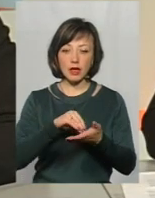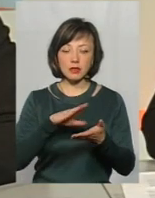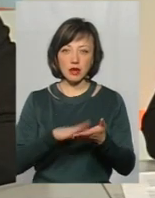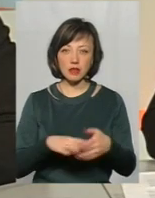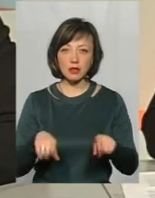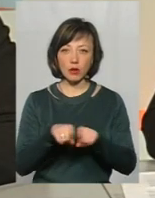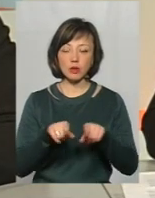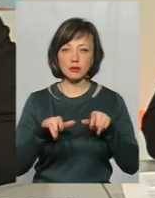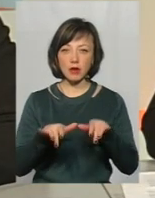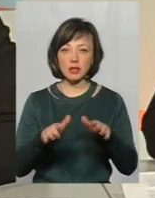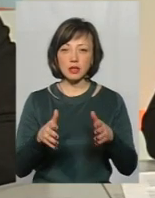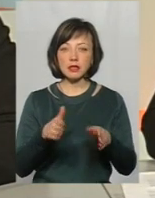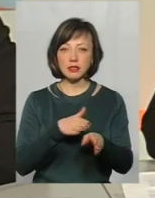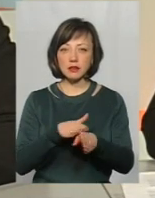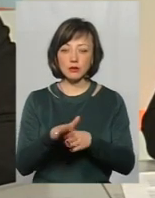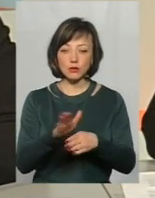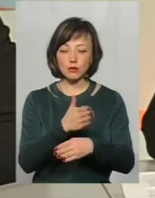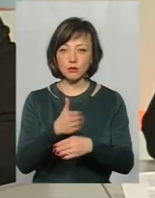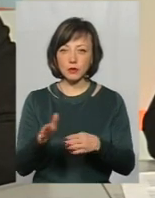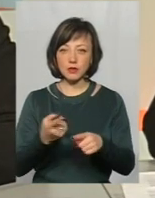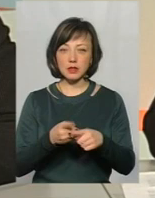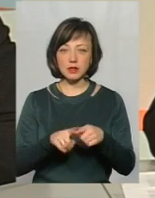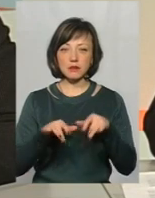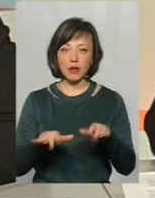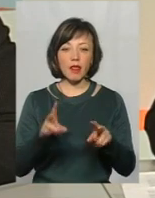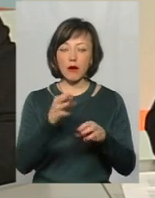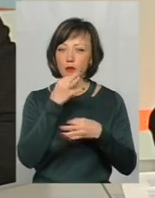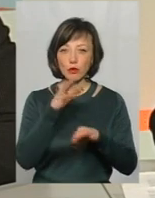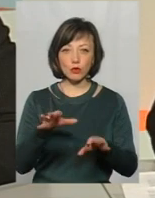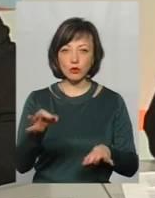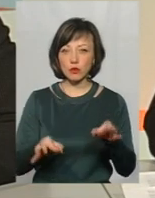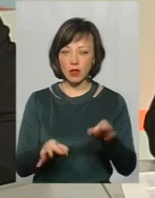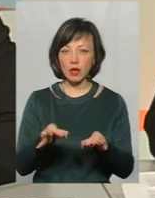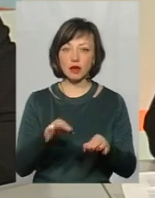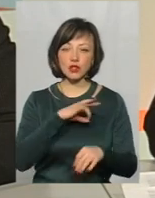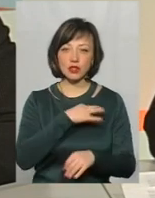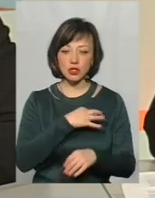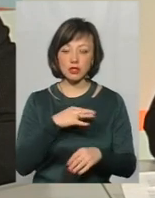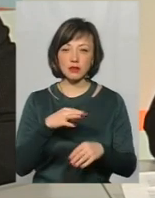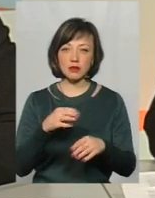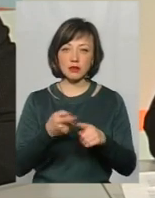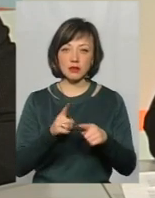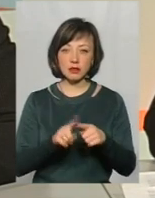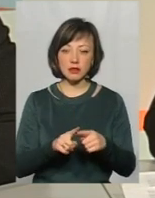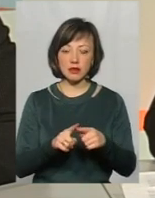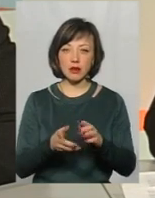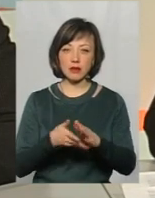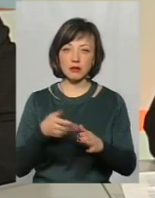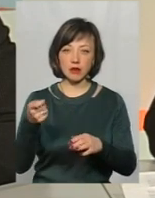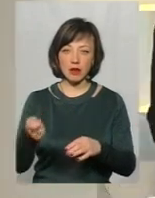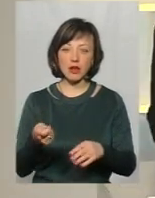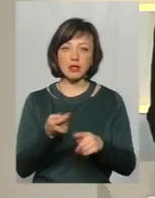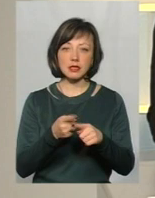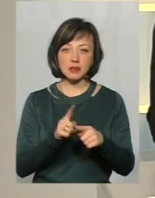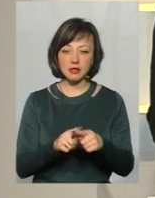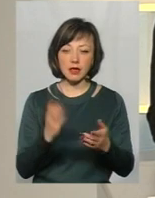такої справи, здійснюється авторозподіл такої справи. Тобто, не в будь-якому суді слідчий заносить цю справу і слідчий розглядає. У нас є для